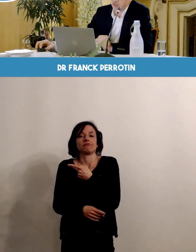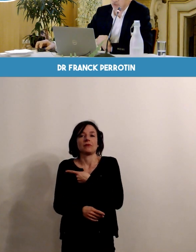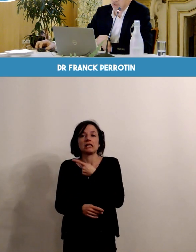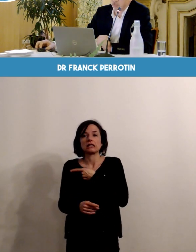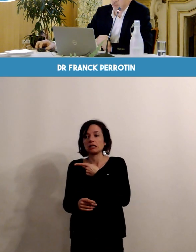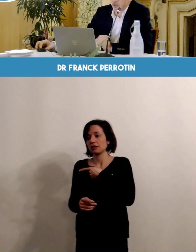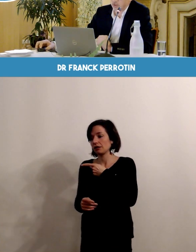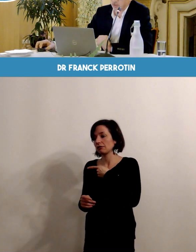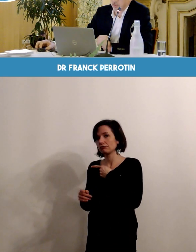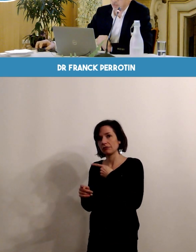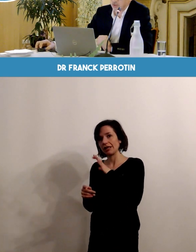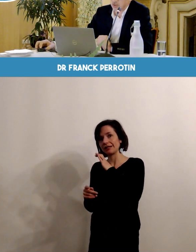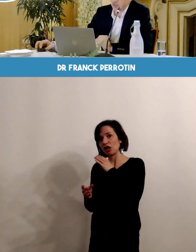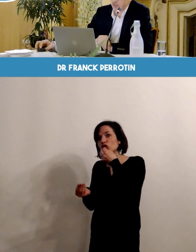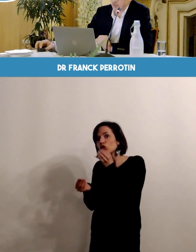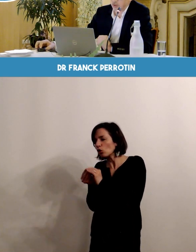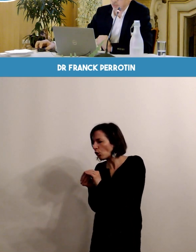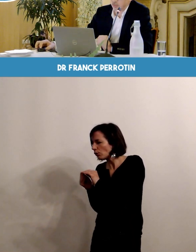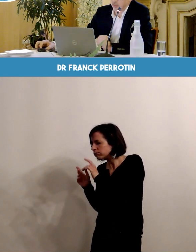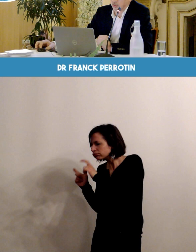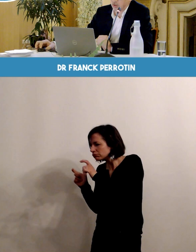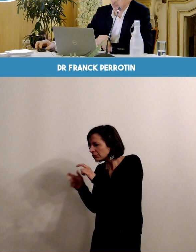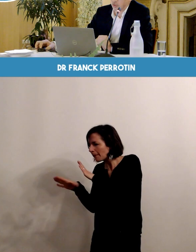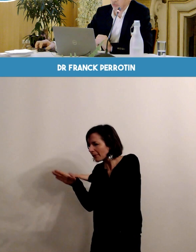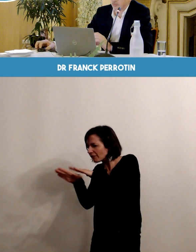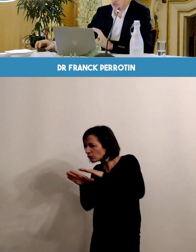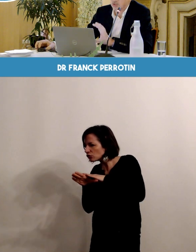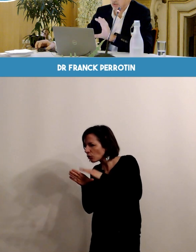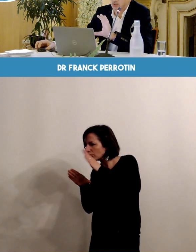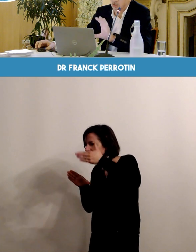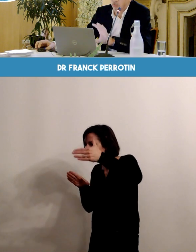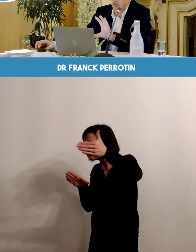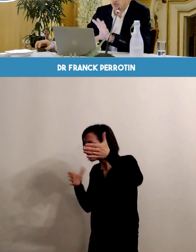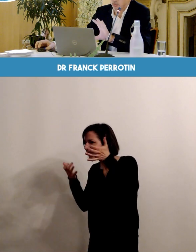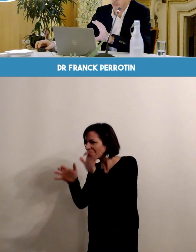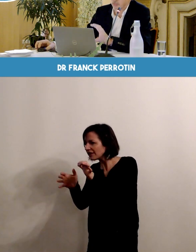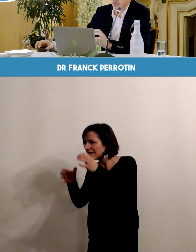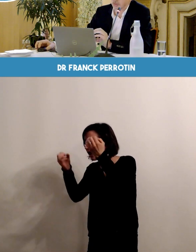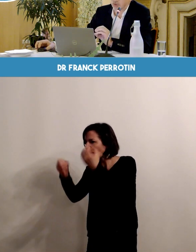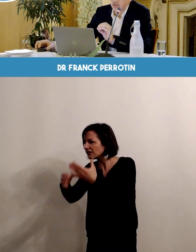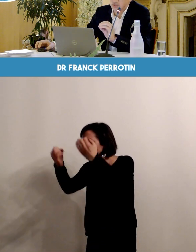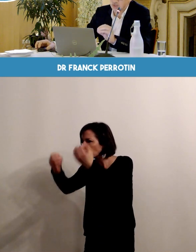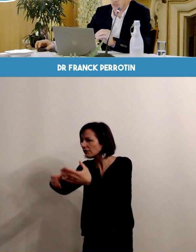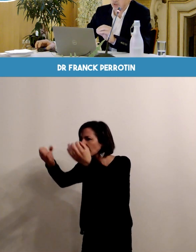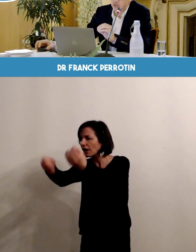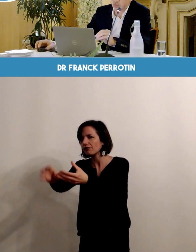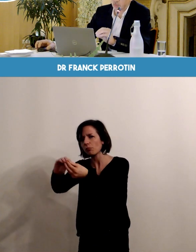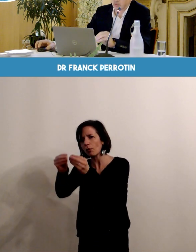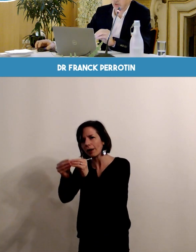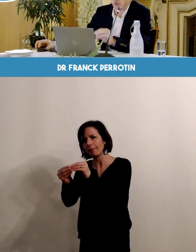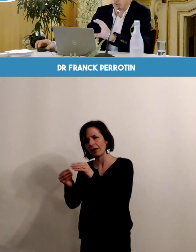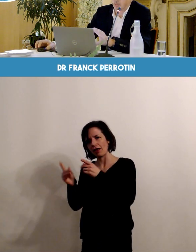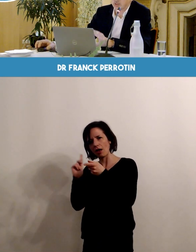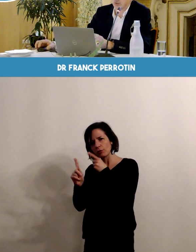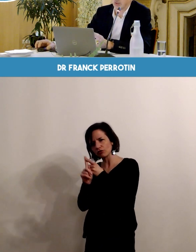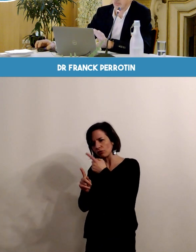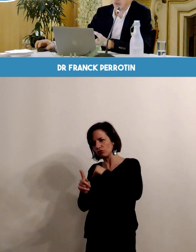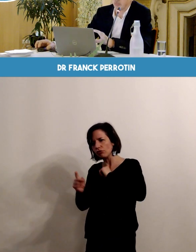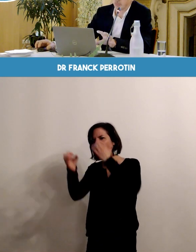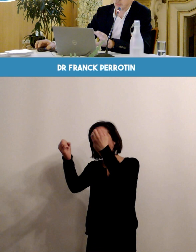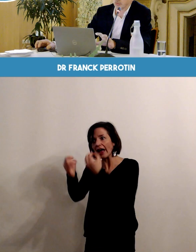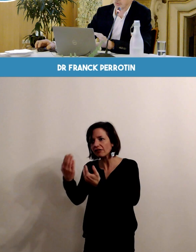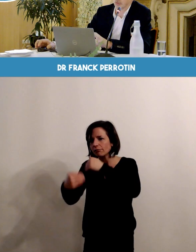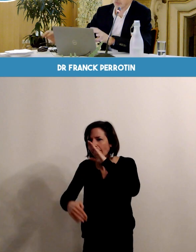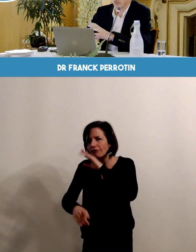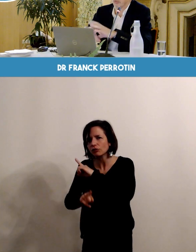important qui doit se développer dans la médecine de demain pour avoir une médecine qui soit un petit peu plus ciblée sur